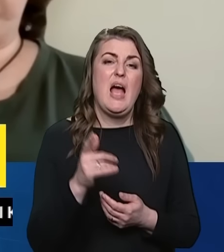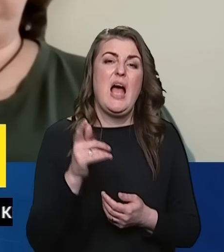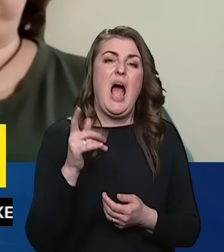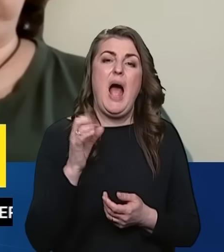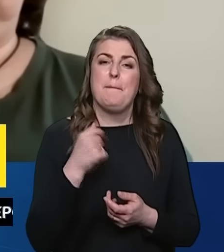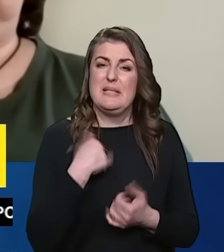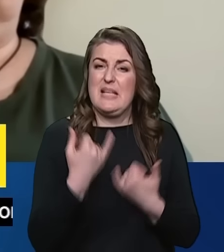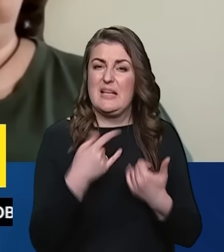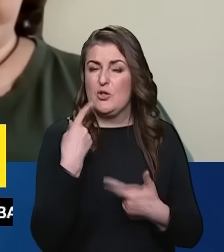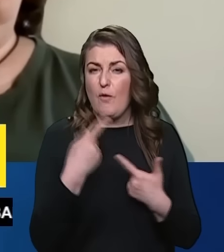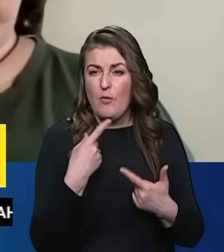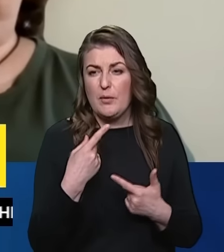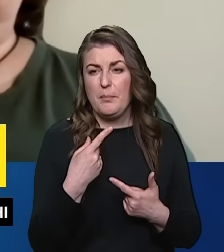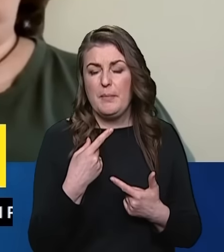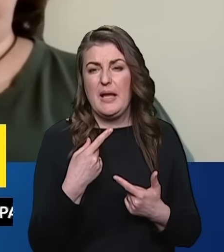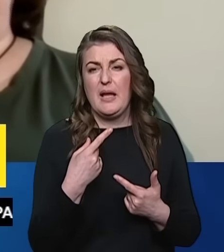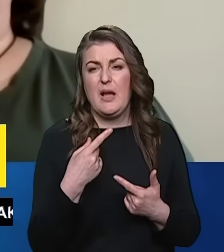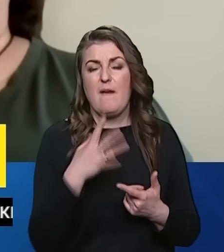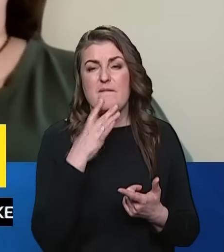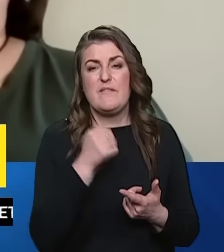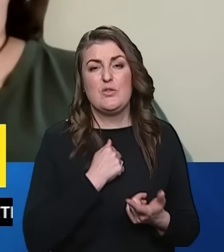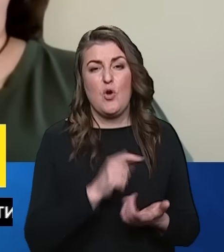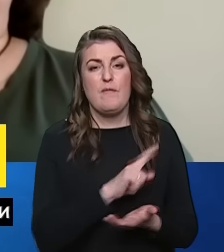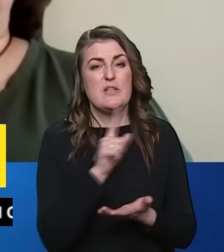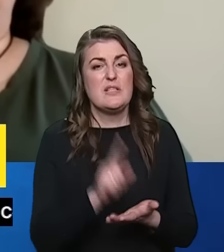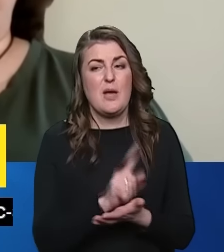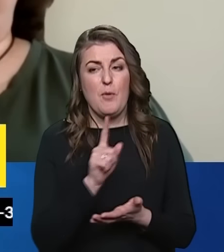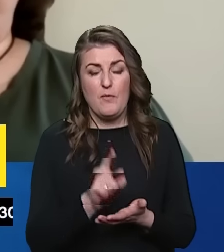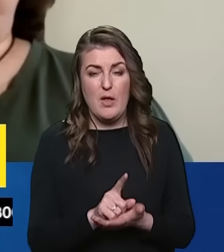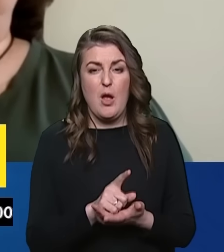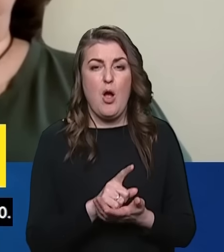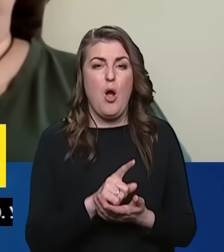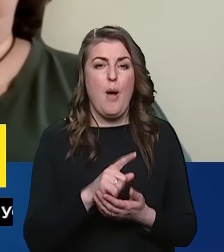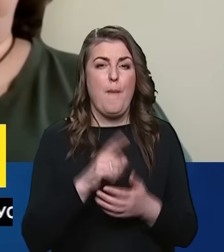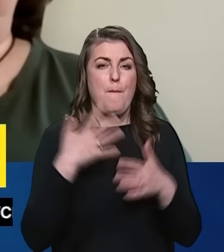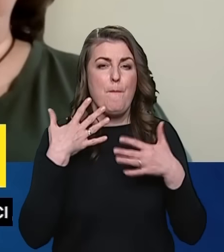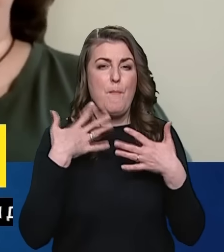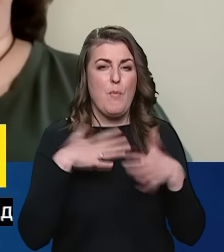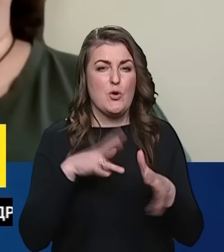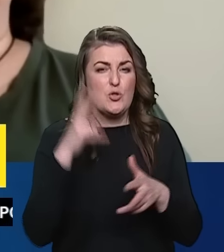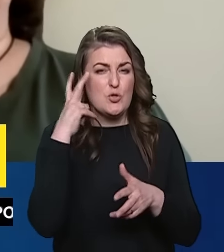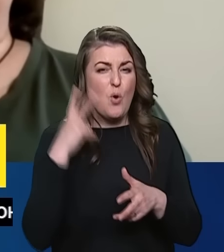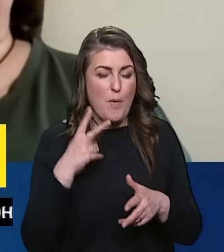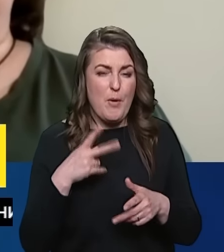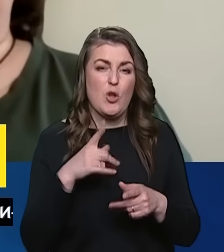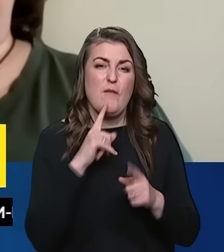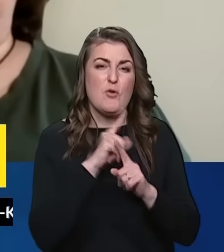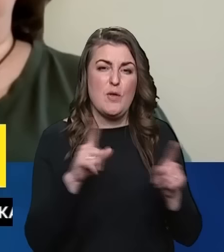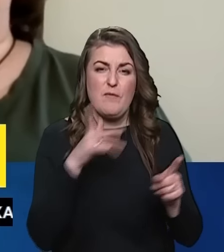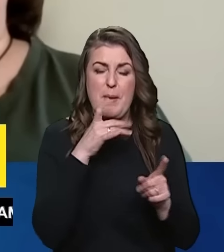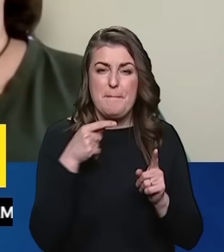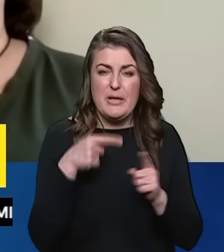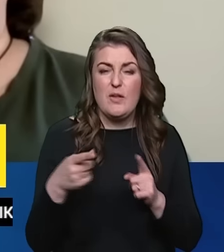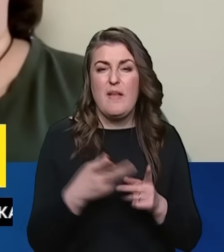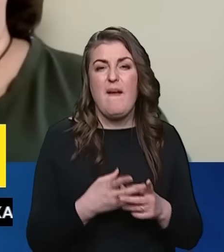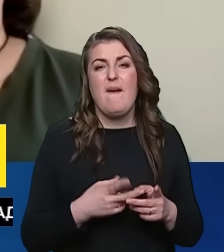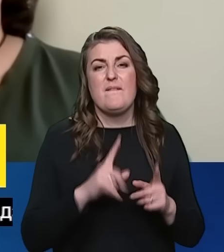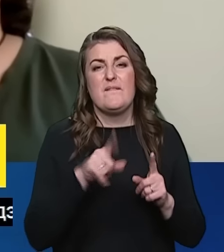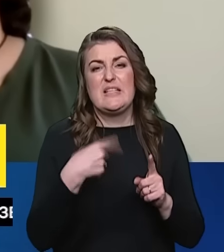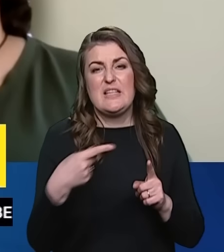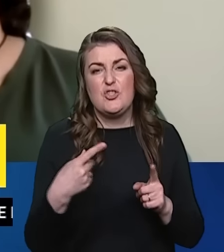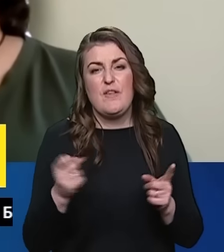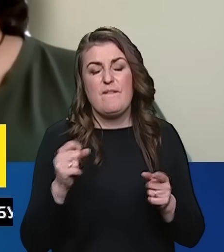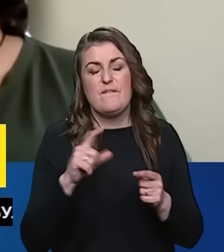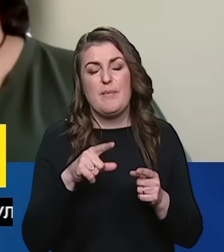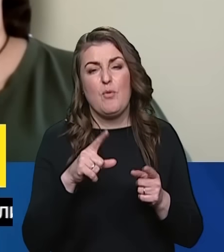але ми зараз говоримо про військовозобов'язаних. Морської піхоти в особливий період визначені вимоги до стану здоров